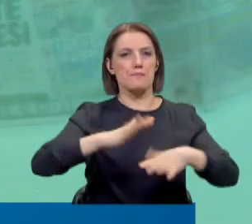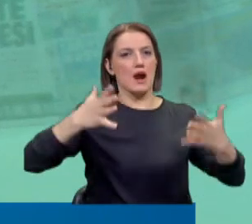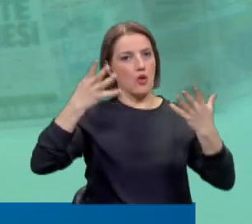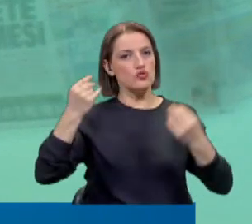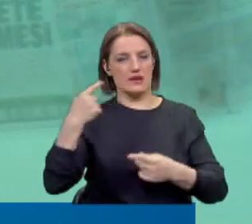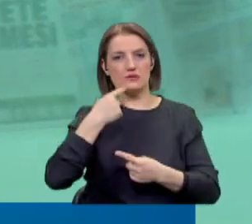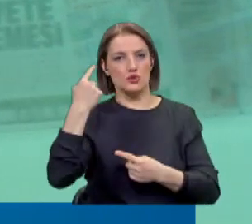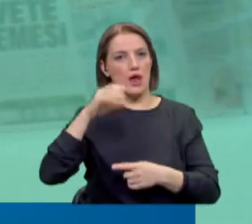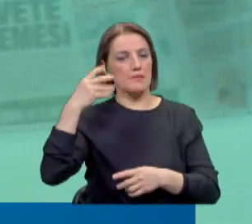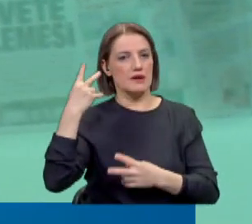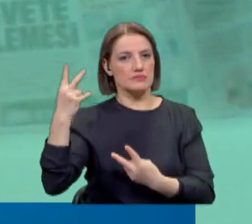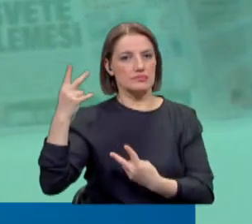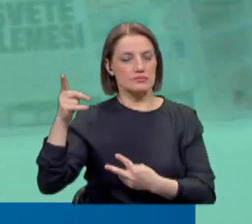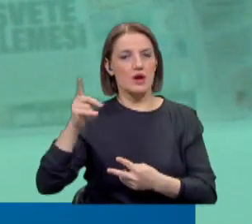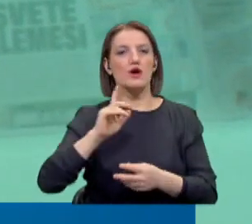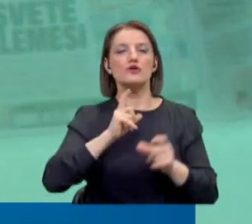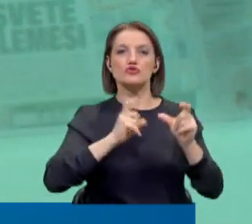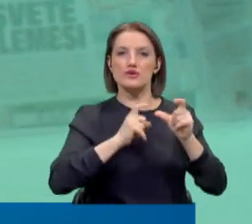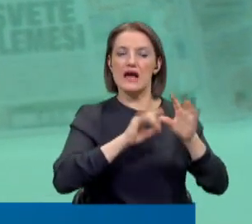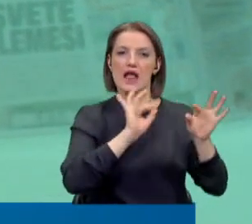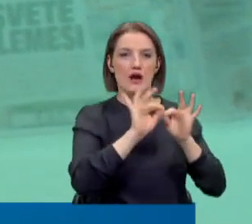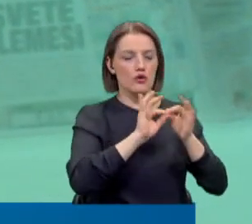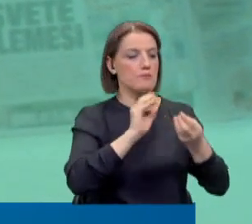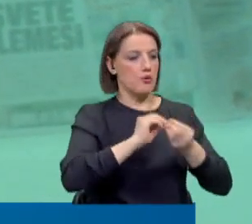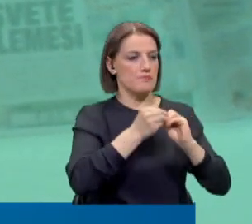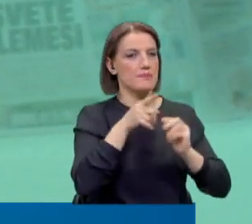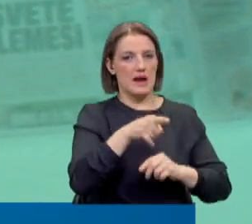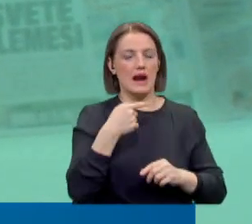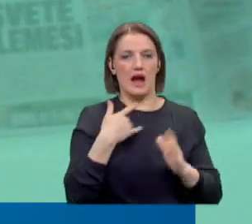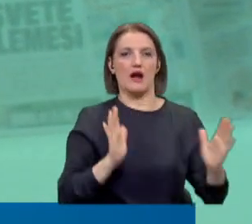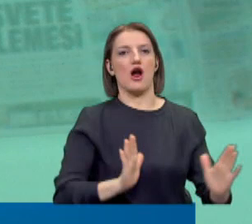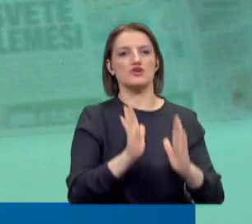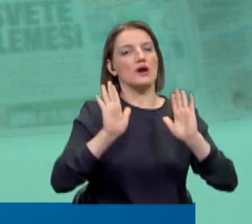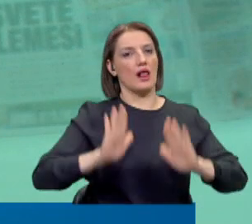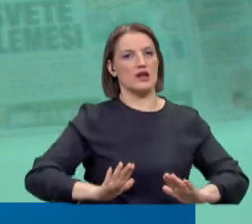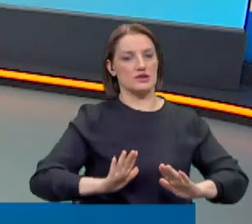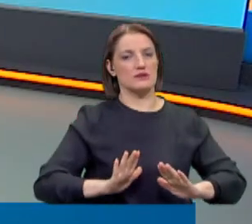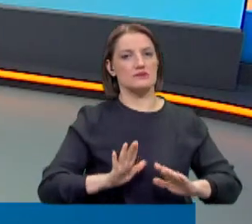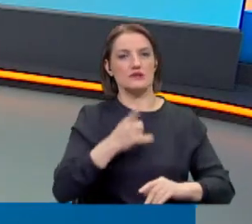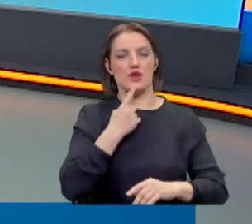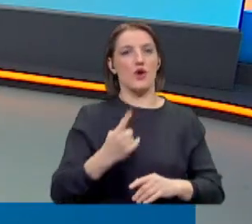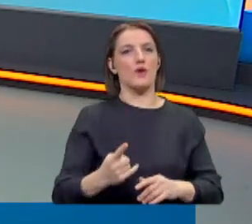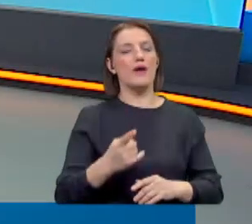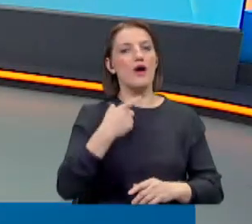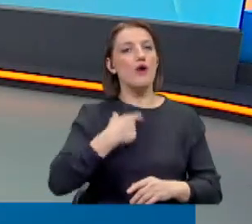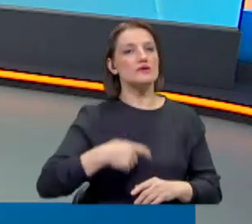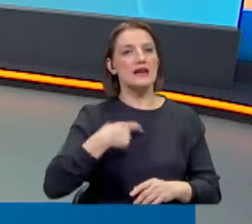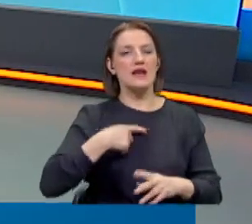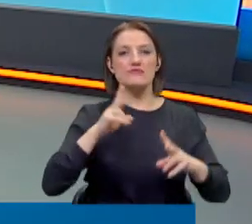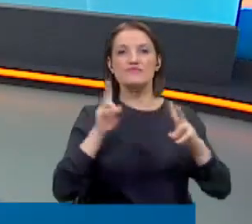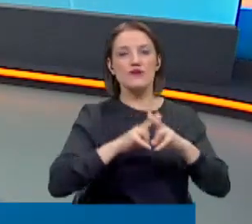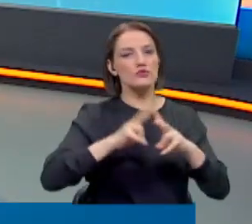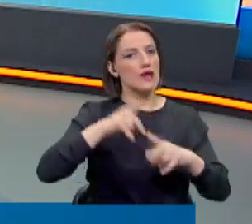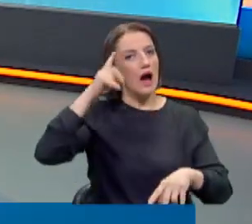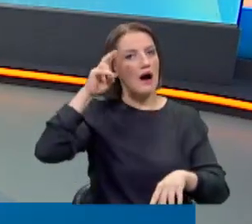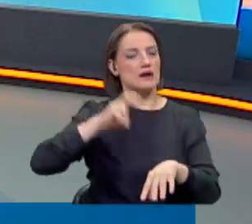sosyal ve ekonomik sorunlarla karşı karşıya kalacağız. Ve bunun da bir yansıması olacak diyor. Özellikle faturalar